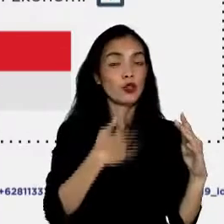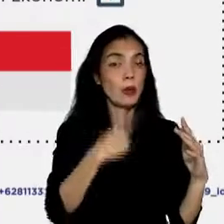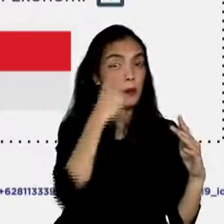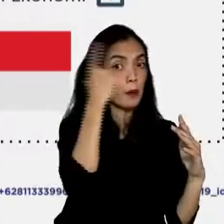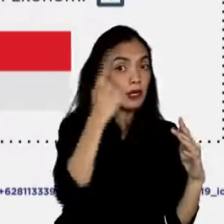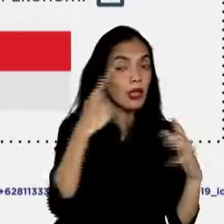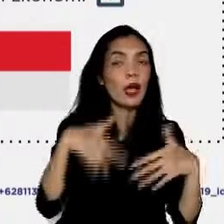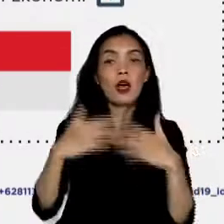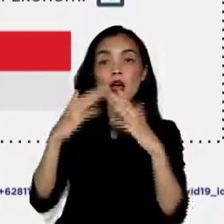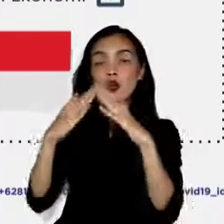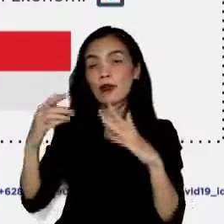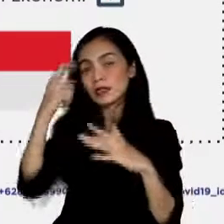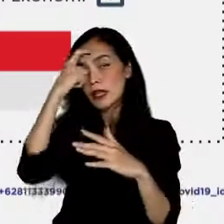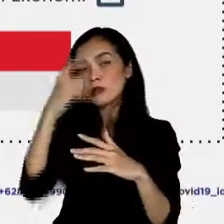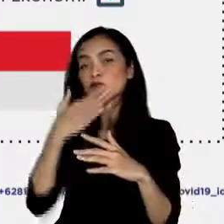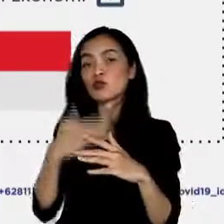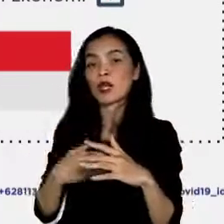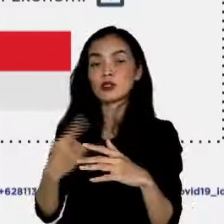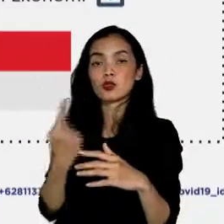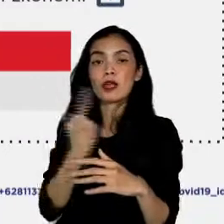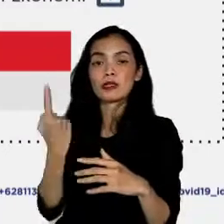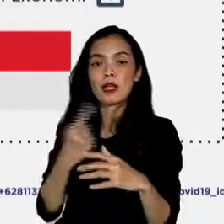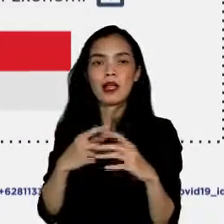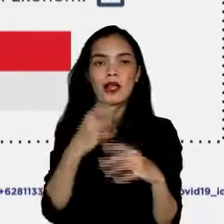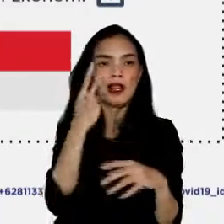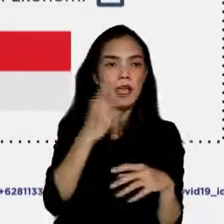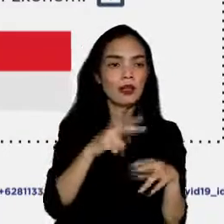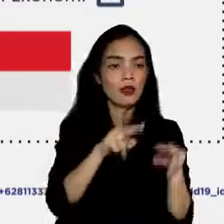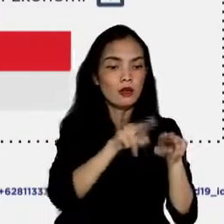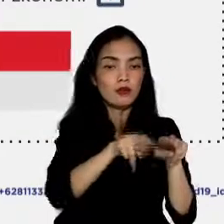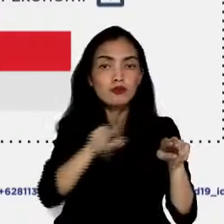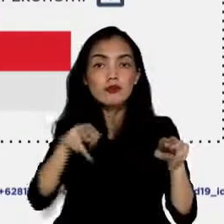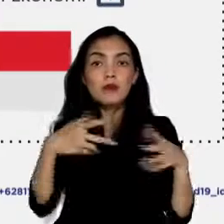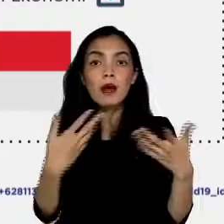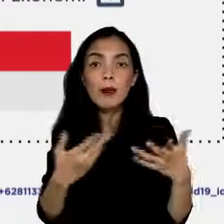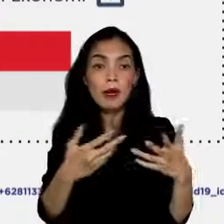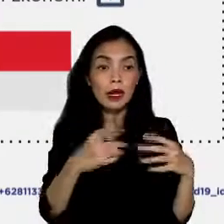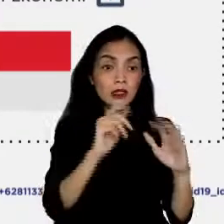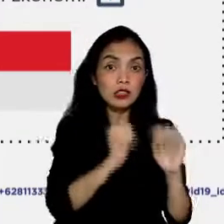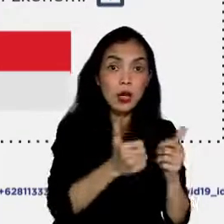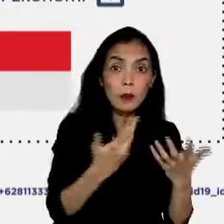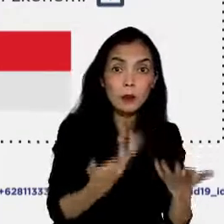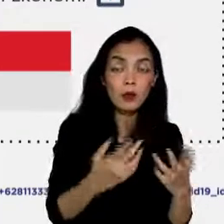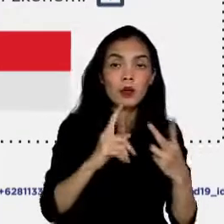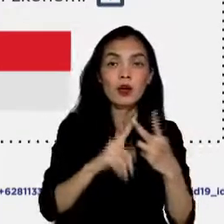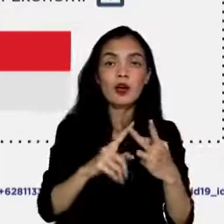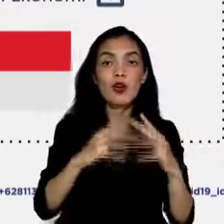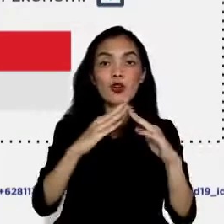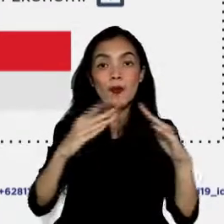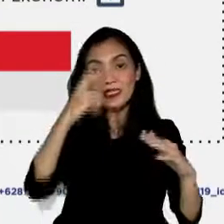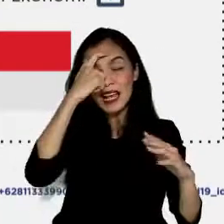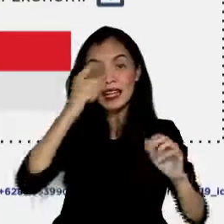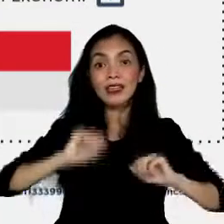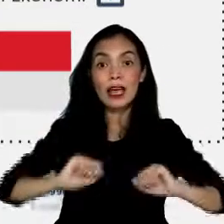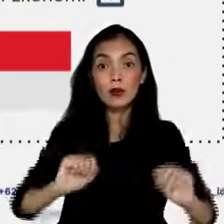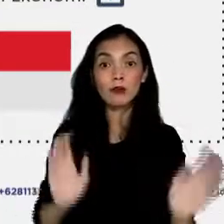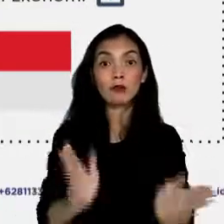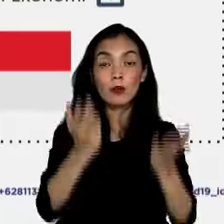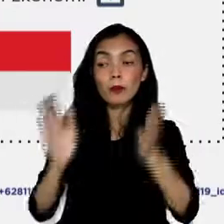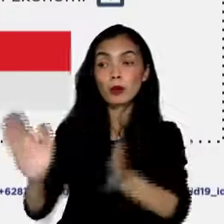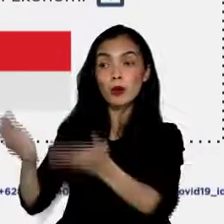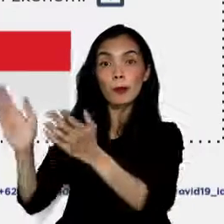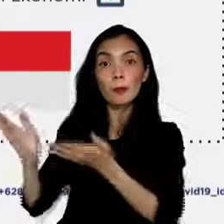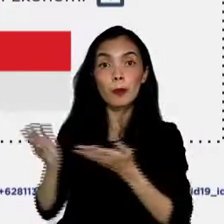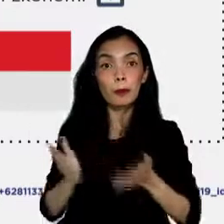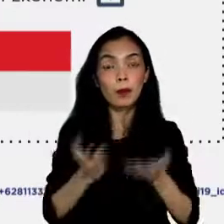yaitu dengan upaya konversi tempat tidur, pembangunan rumah sakit, darurat dan lapangan, maupun kemitraan dengan